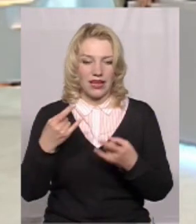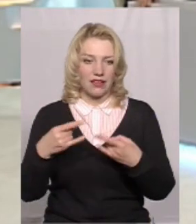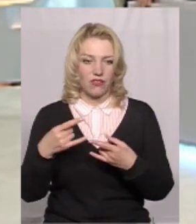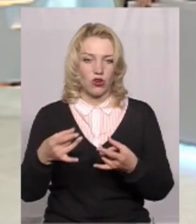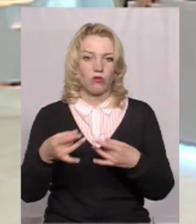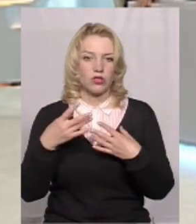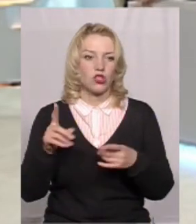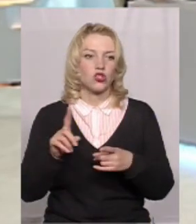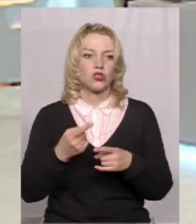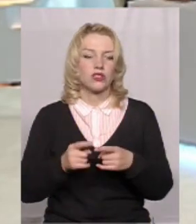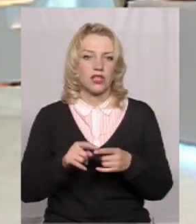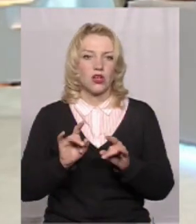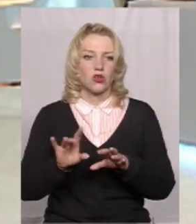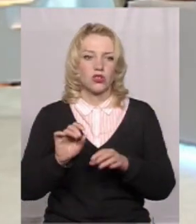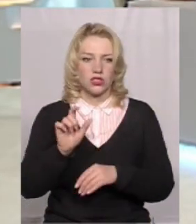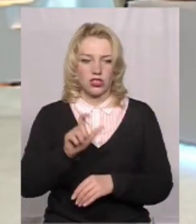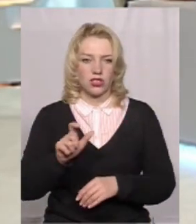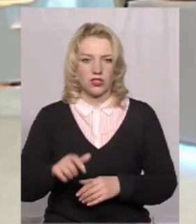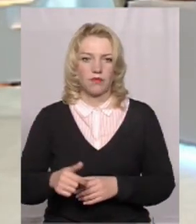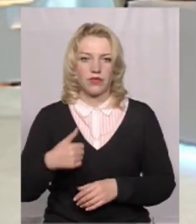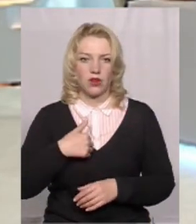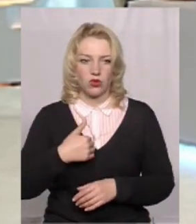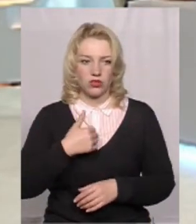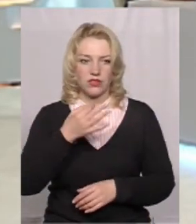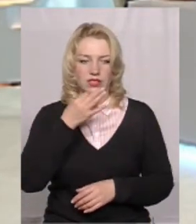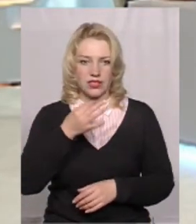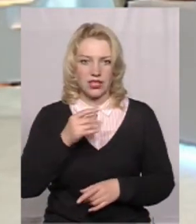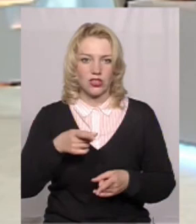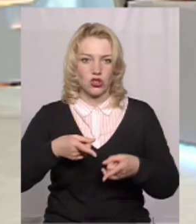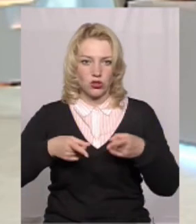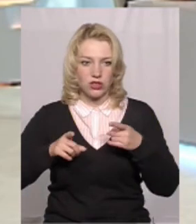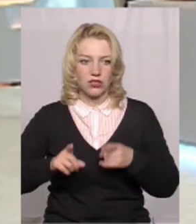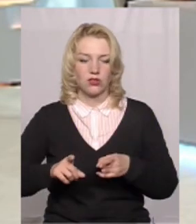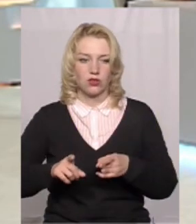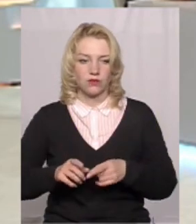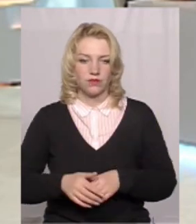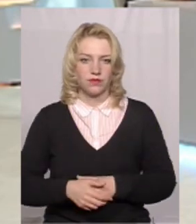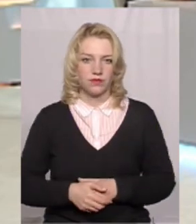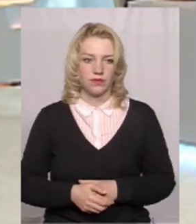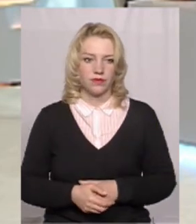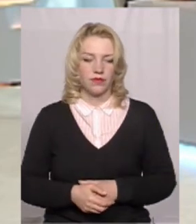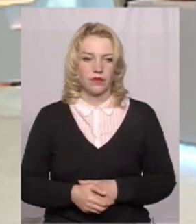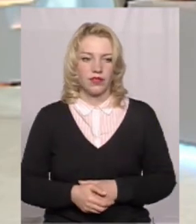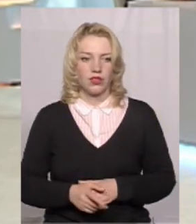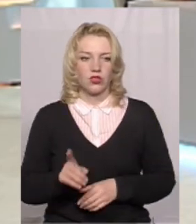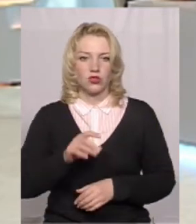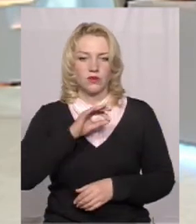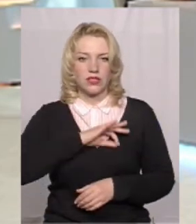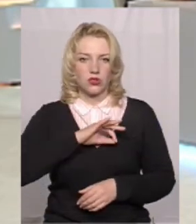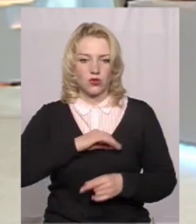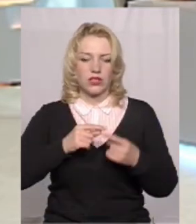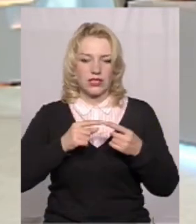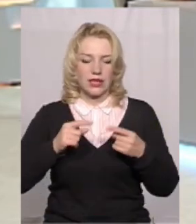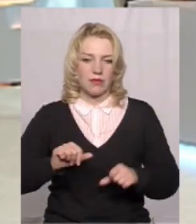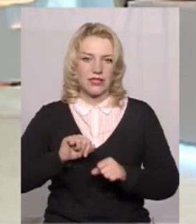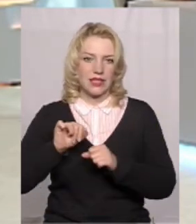що це. От скажіть про глядачам. Я хочу сказати, що дійсно, щоб застосовувати засоби